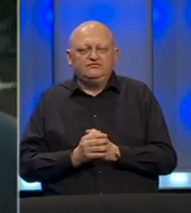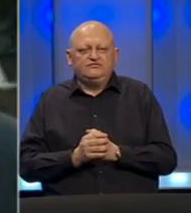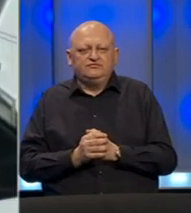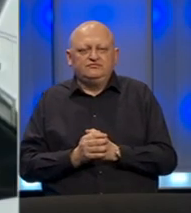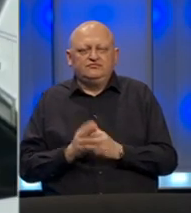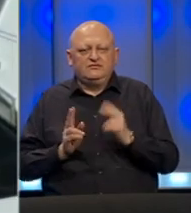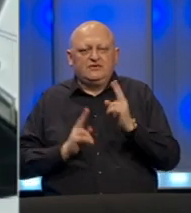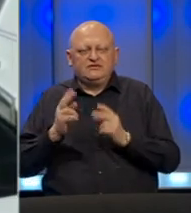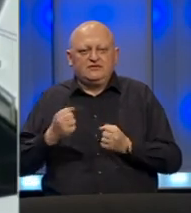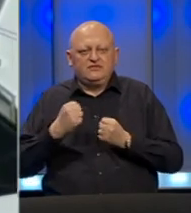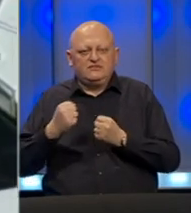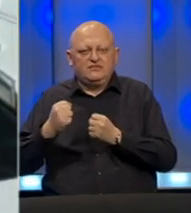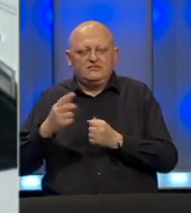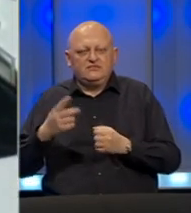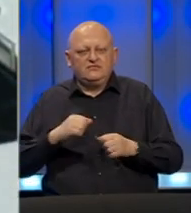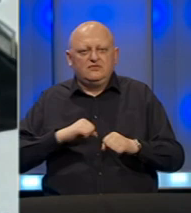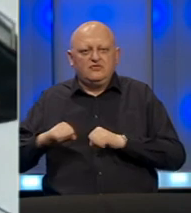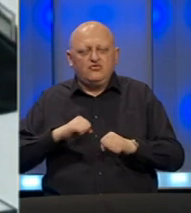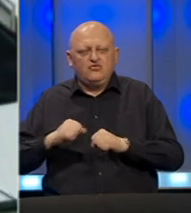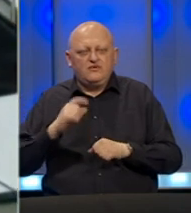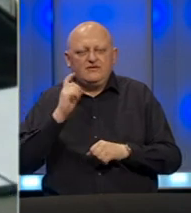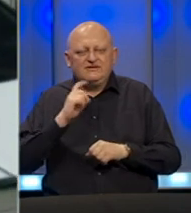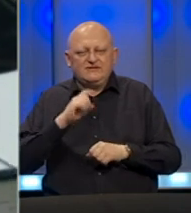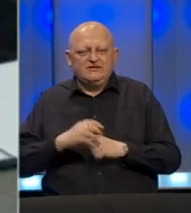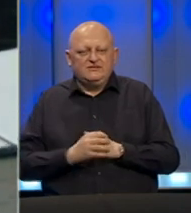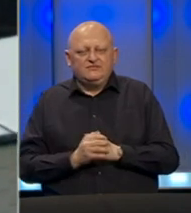Sastanak rudara i uprave rudnika Mrkogublja Zenica.